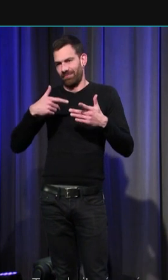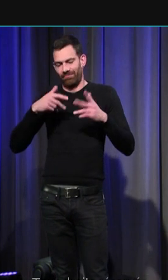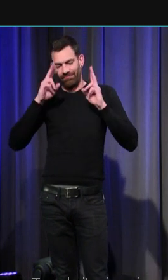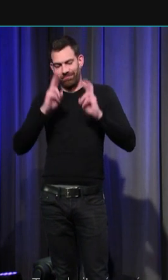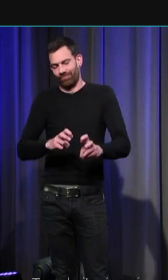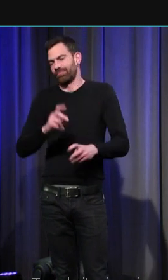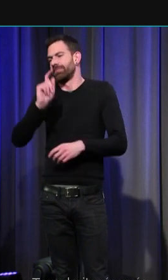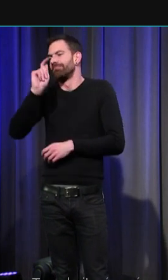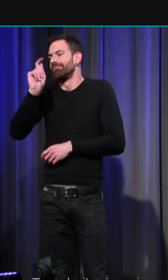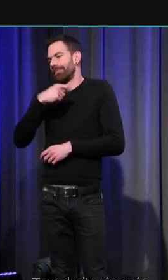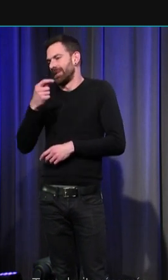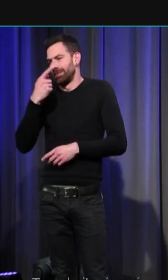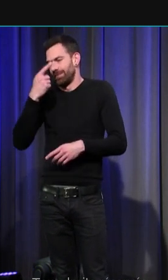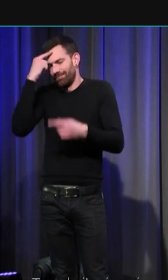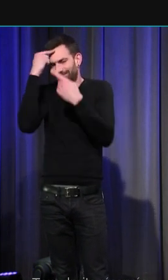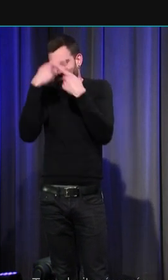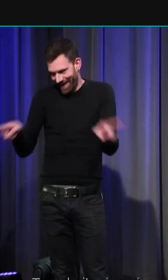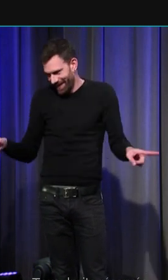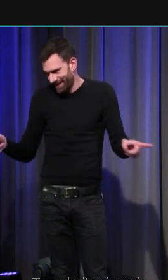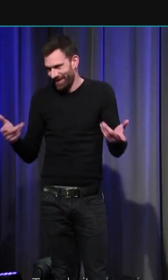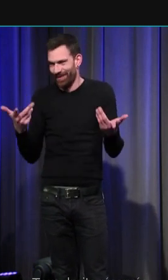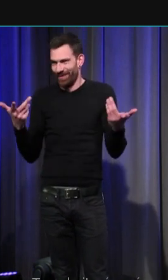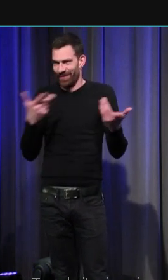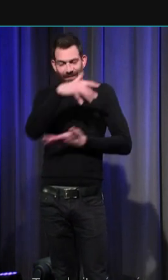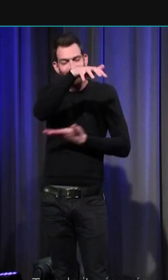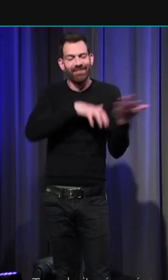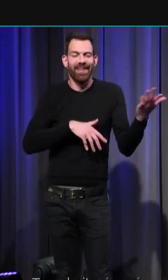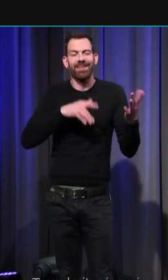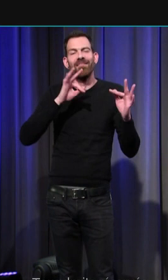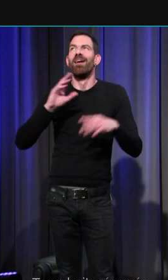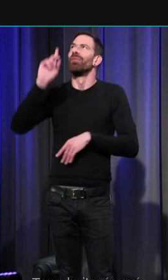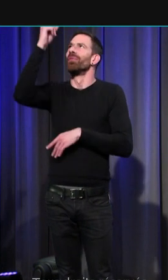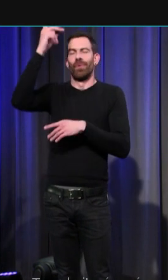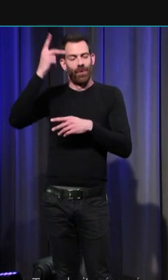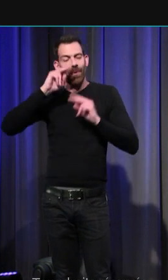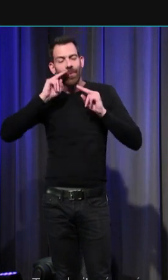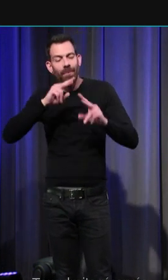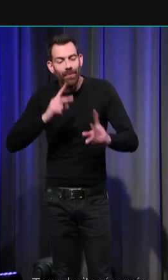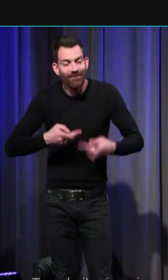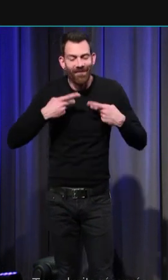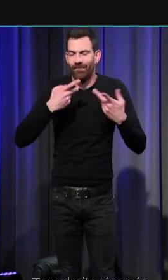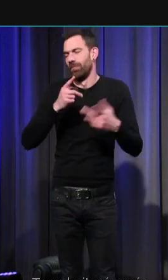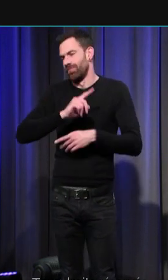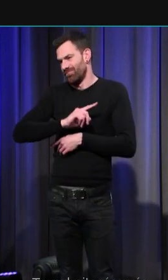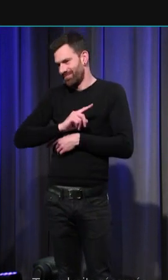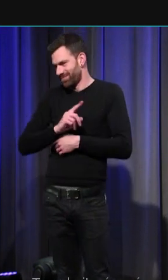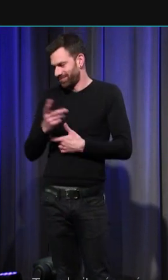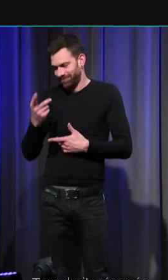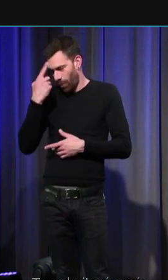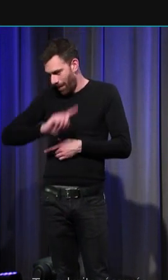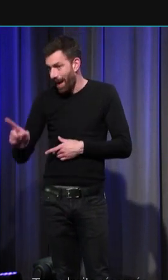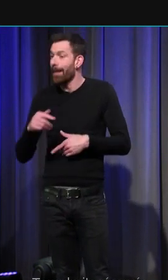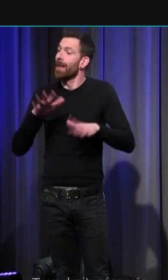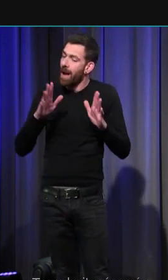entrer en conflit avec les souffles divins sauf que ça permettait à des parents endeuillés